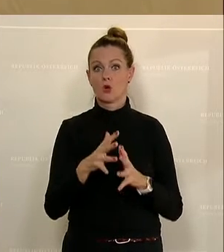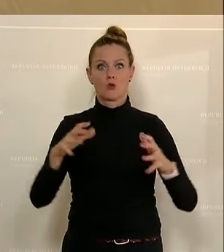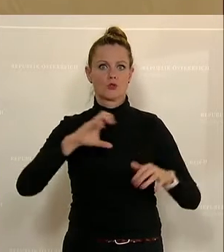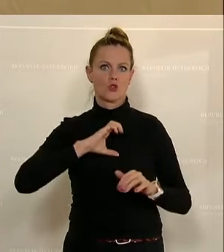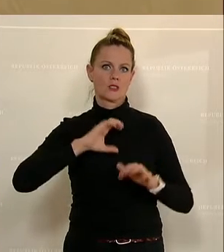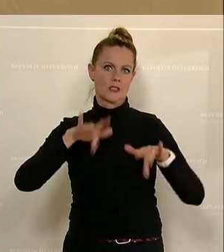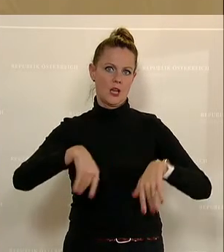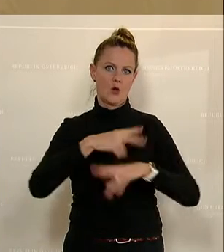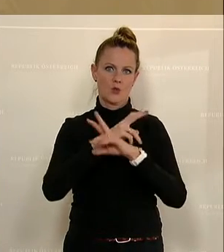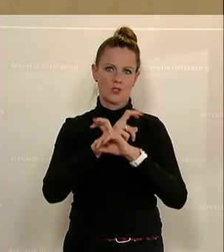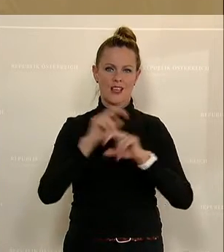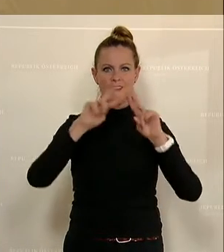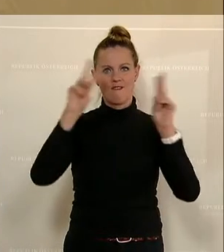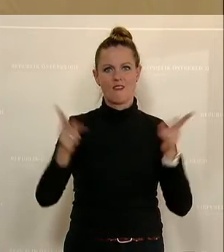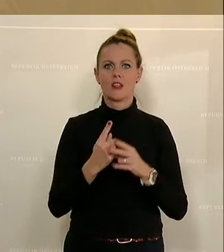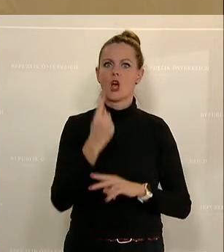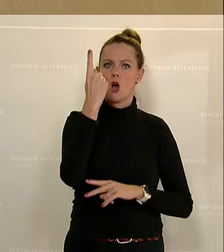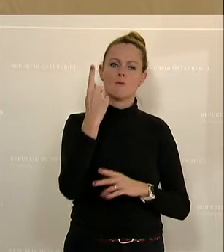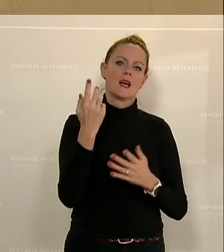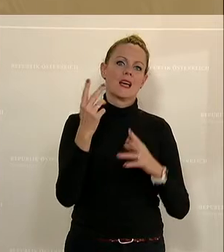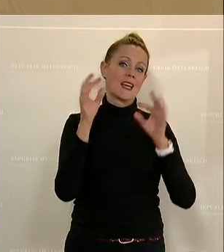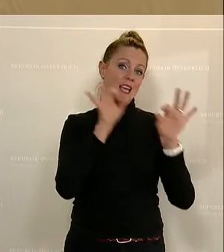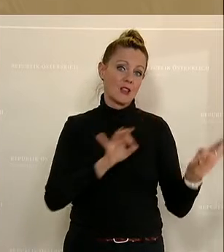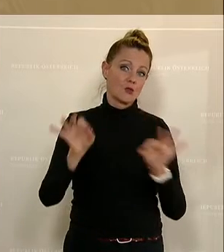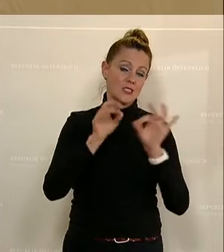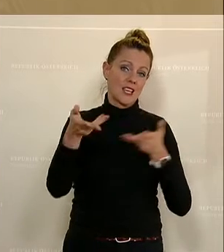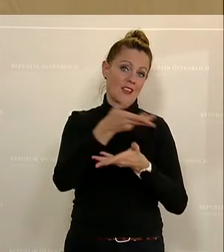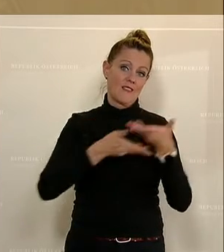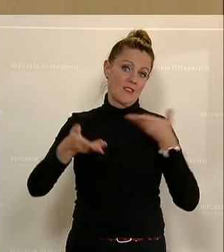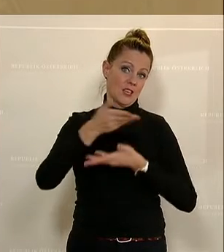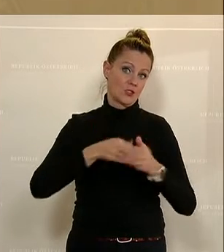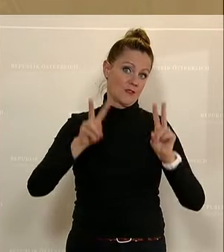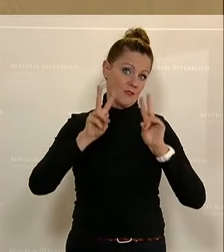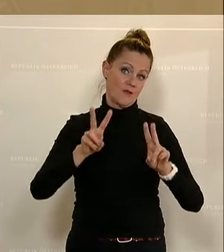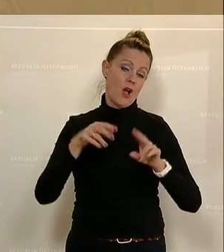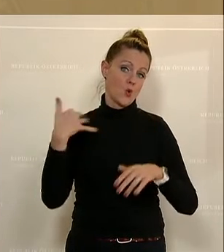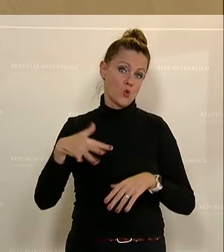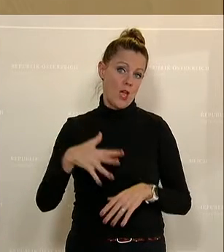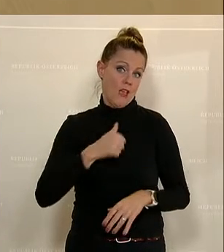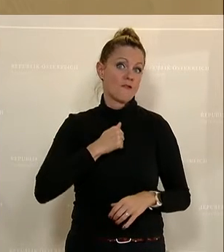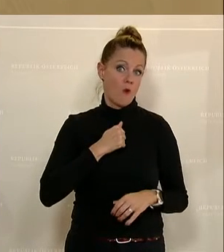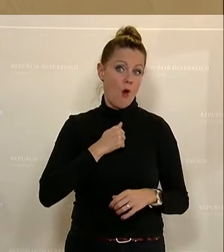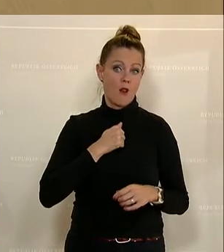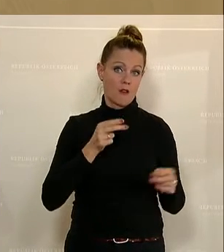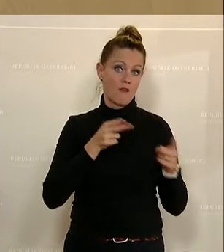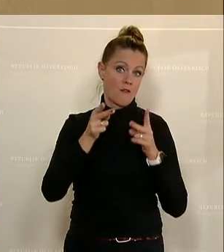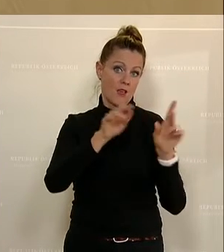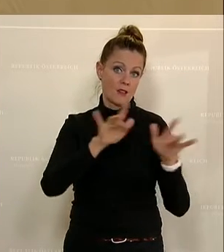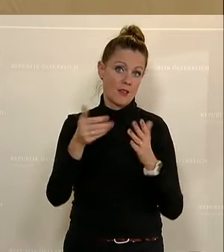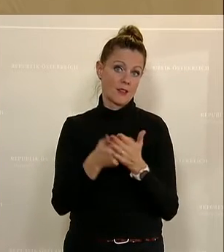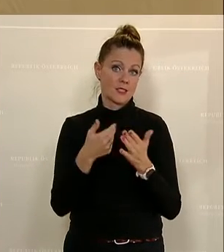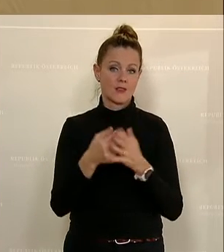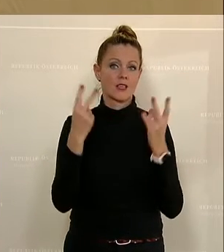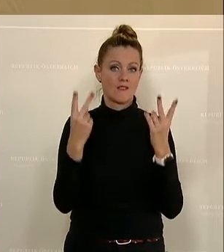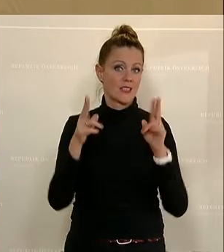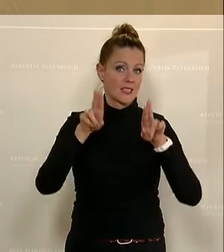Österreich. Unsere Weltraumindustrie und Wirtschaft ist wirklich hier sehr, sehr erfolgsversprechend unterwegs. Und deswegen ist es auch